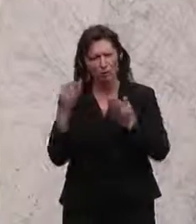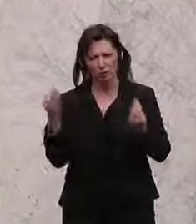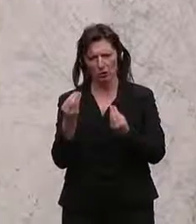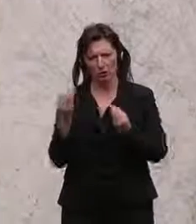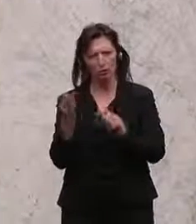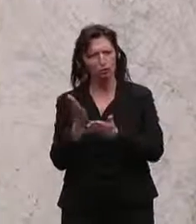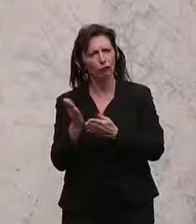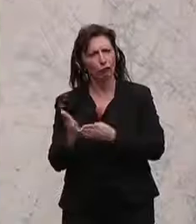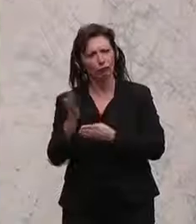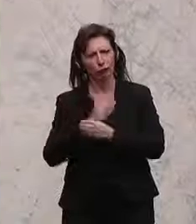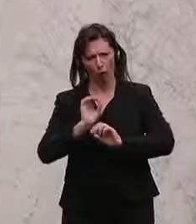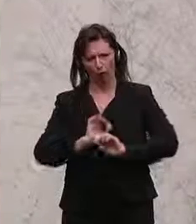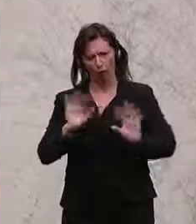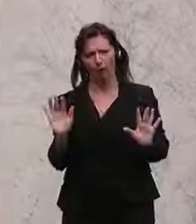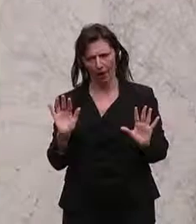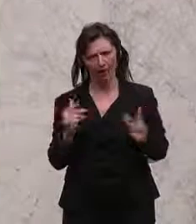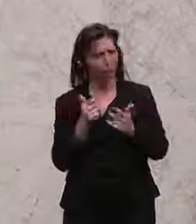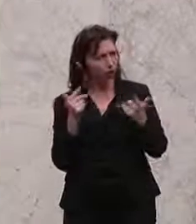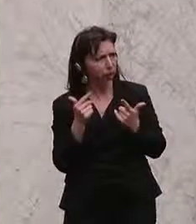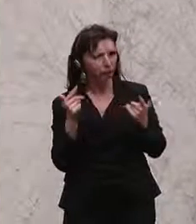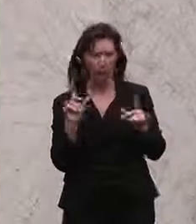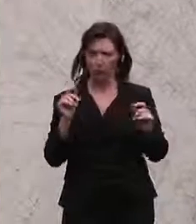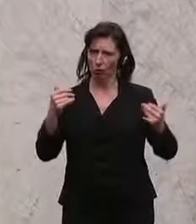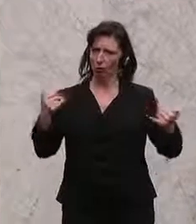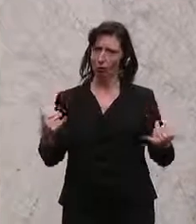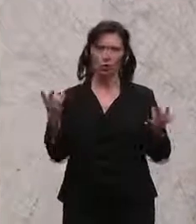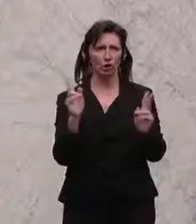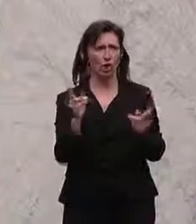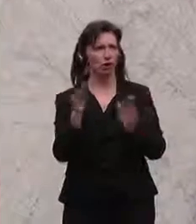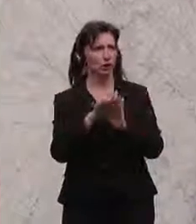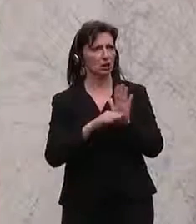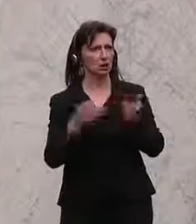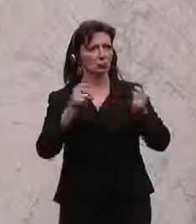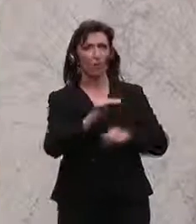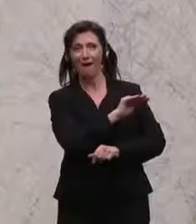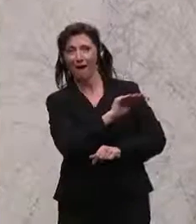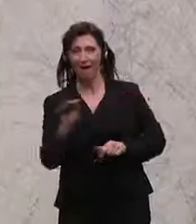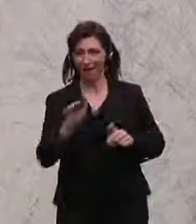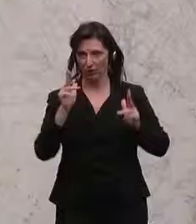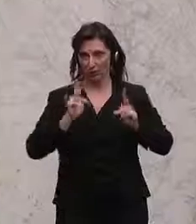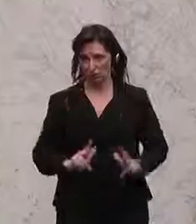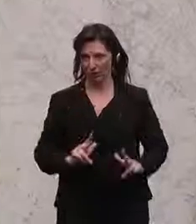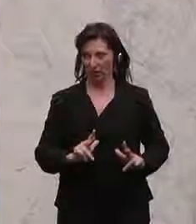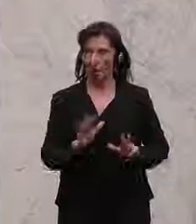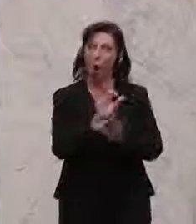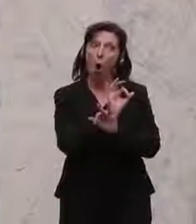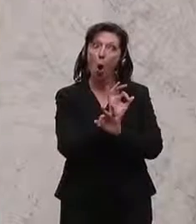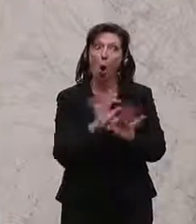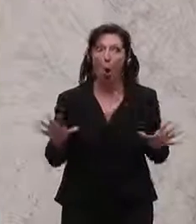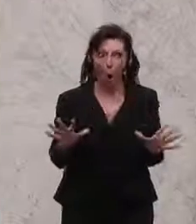vielleicht im Vorfeld zu klären. Dann könnten wir alle heute ein Gesetz beschließen, mit dem wir alle zufrieden sind und zwar uneingeschränkt.